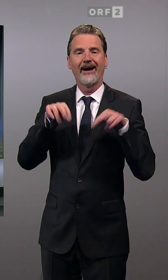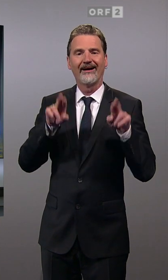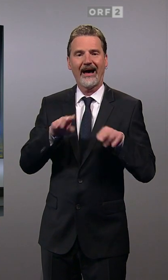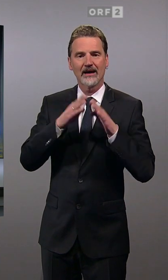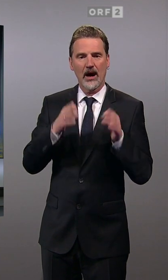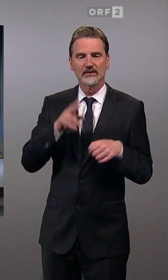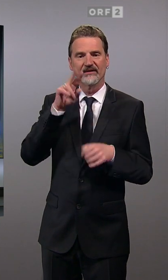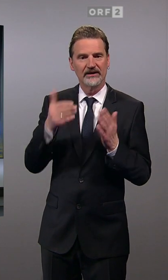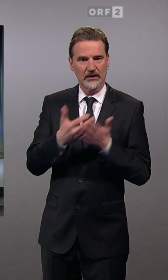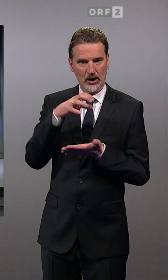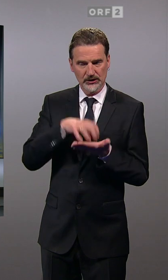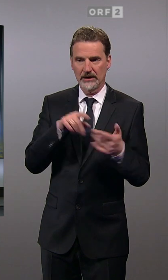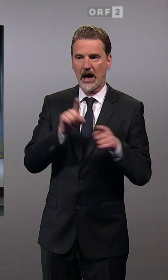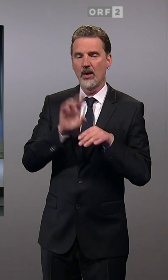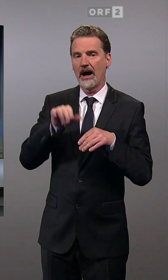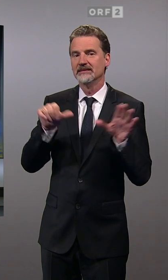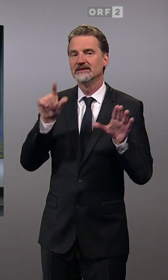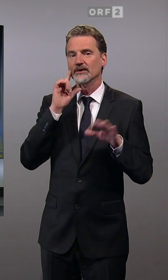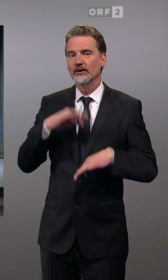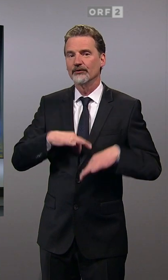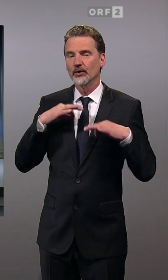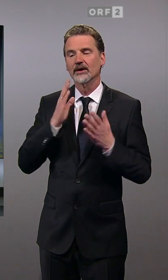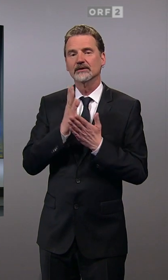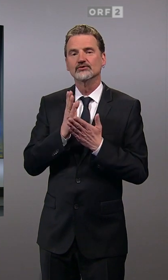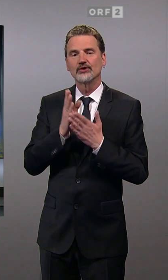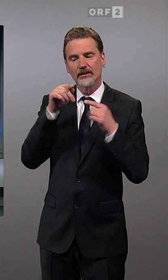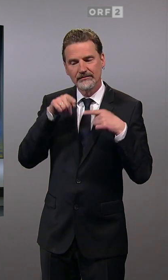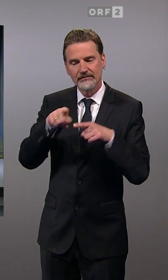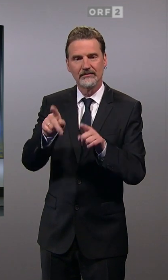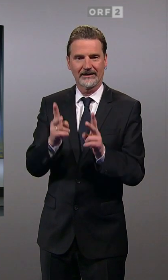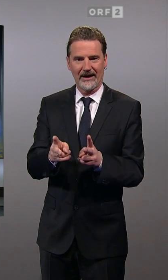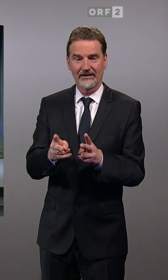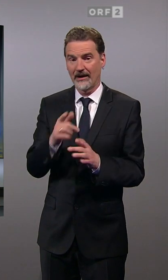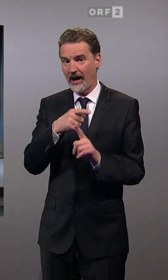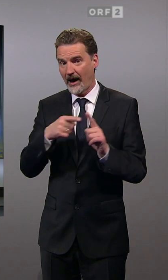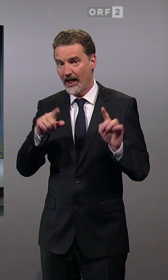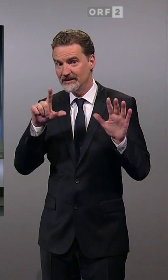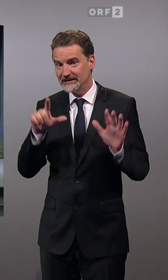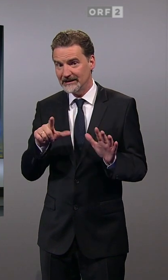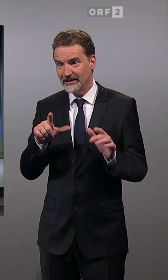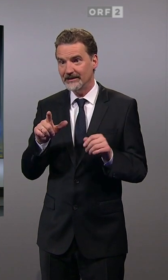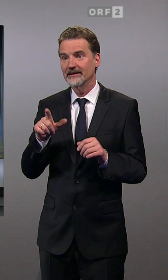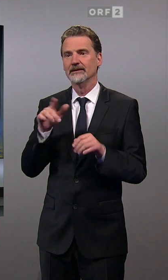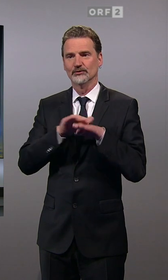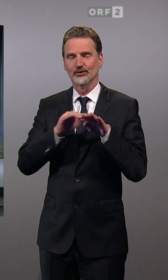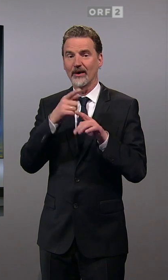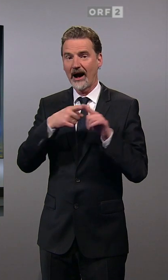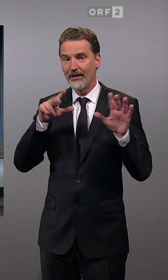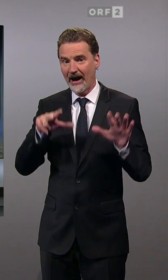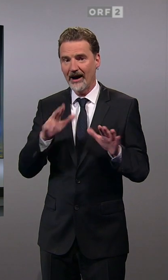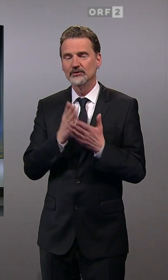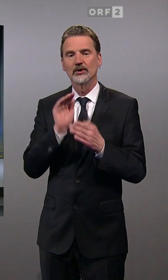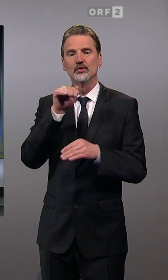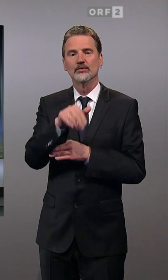Wiener Neustadt etwa hat man schon ab 6 Uhr früh die Stimme abgeben können. Ab 7.30 Uhr hatten dann schon mehr als 1000 Wahllokale geöffnet.